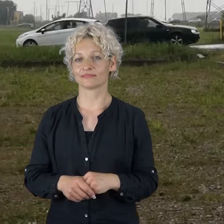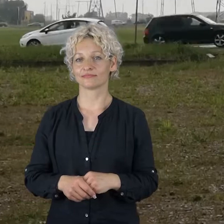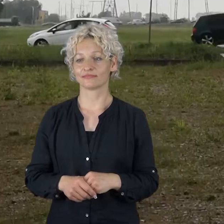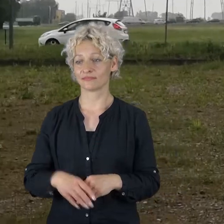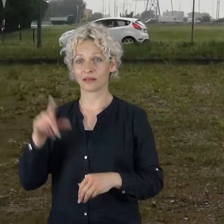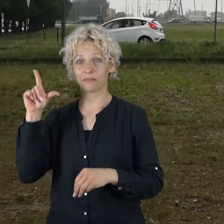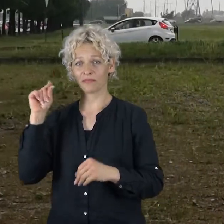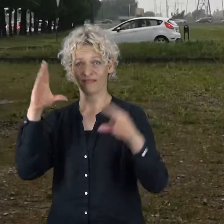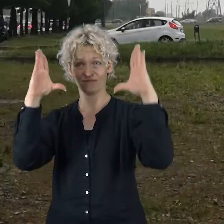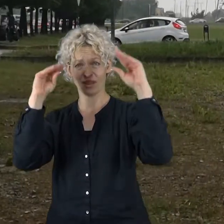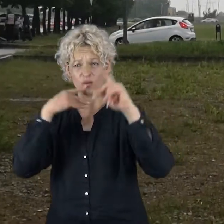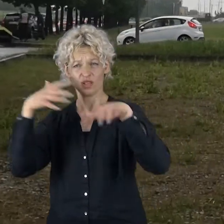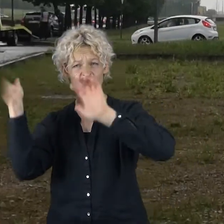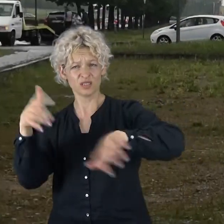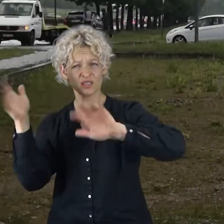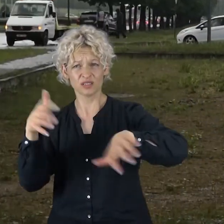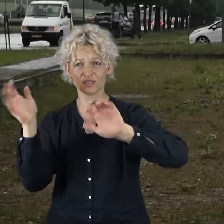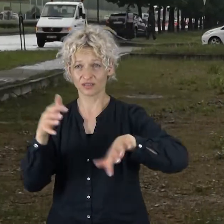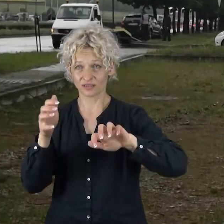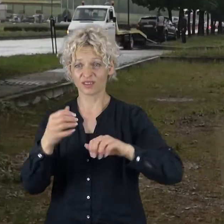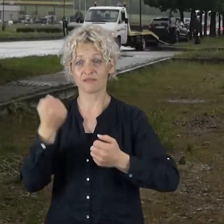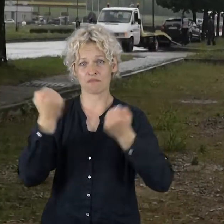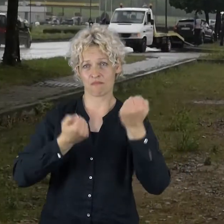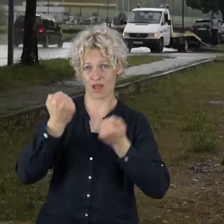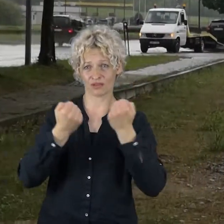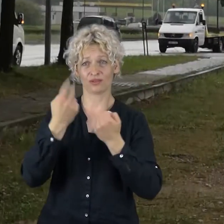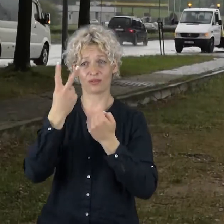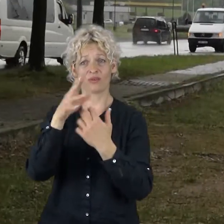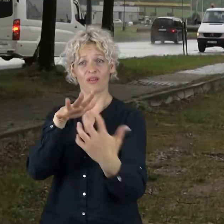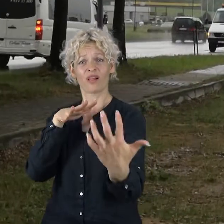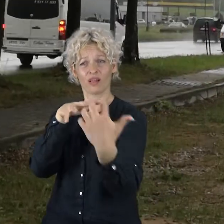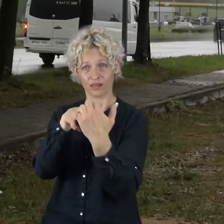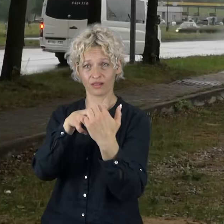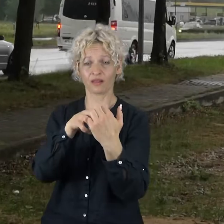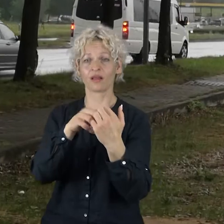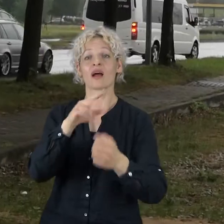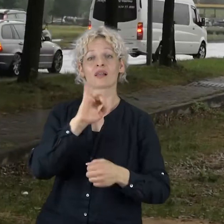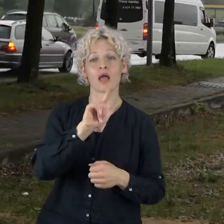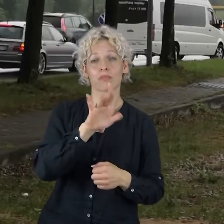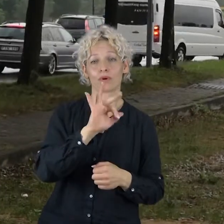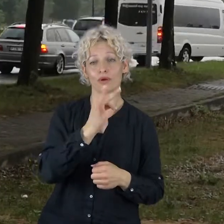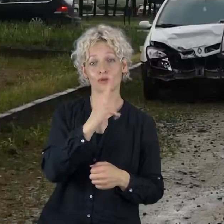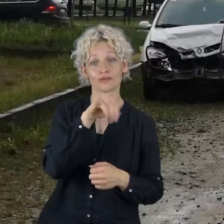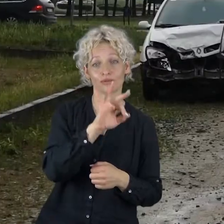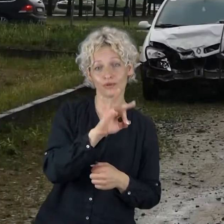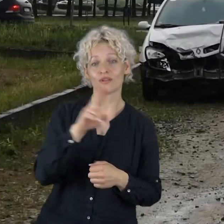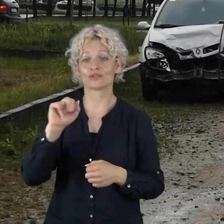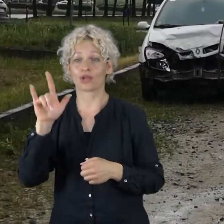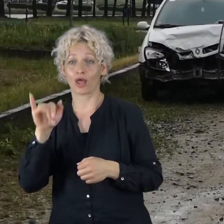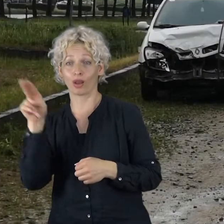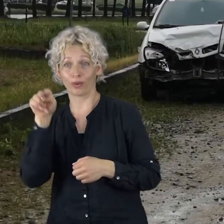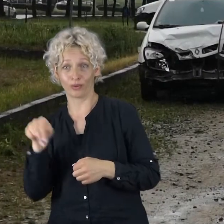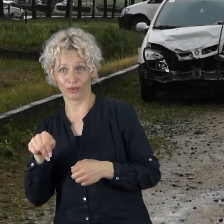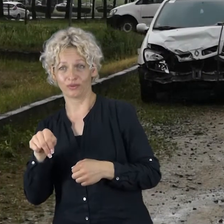Leitinga pirmadieniu pavakarį buvo pašenklinta avarijomis Jablonskio gatvėje. Intensyvijant eismo srautui, avarija kilo Jablonskio